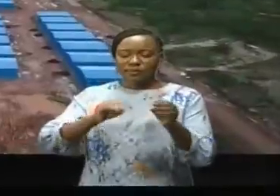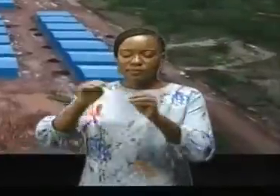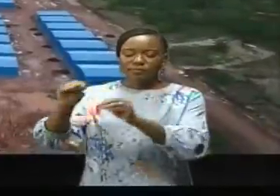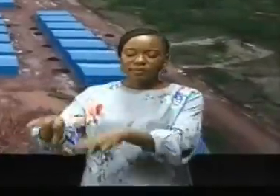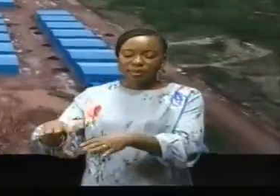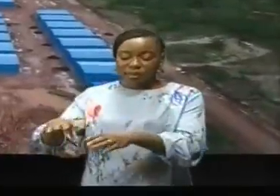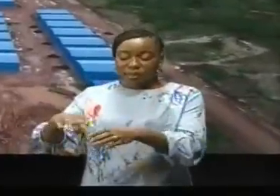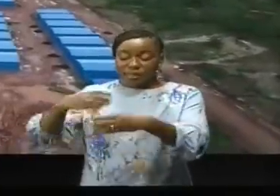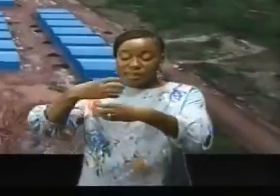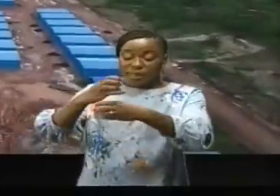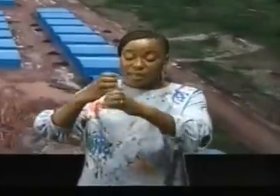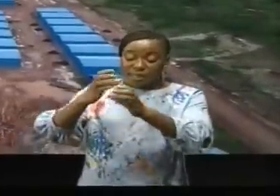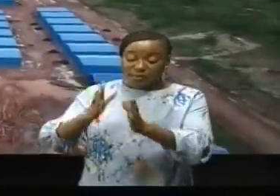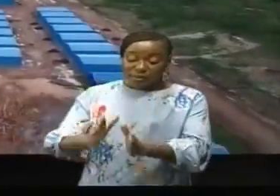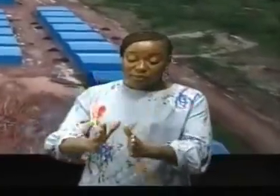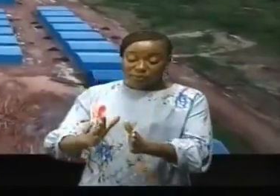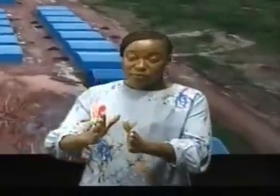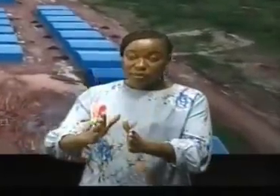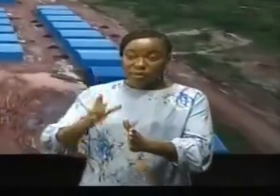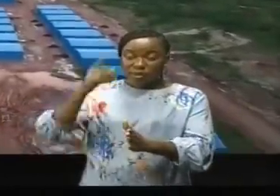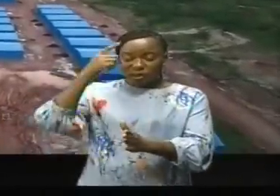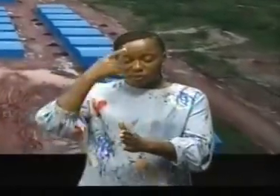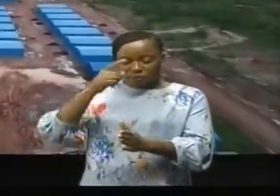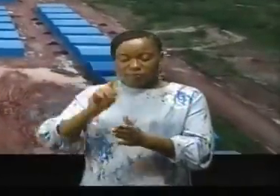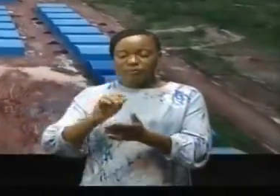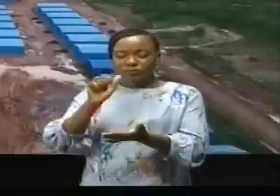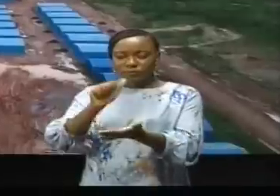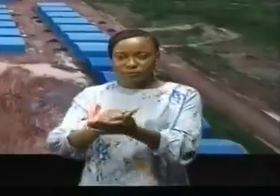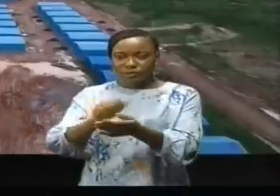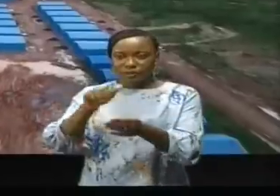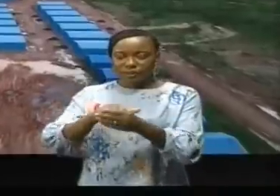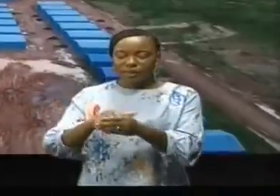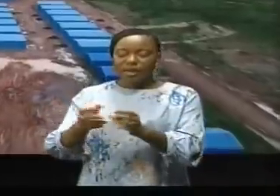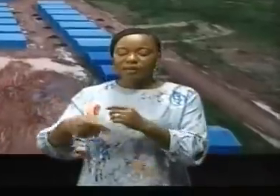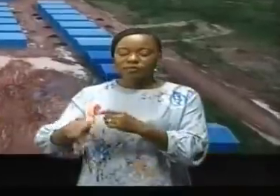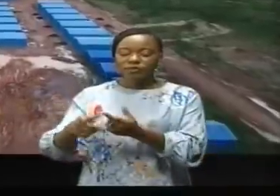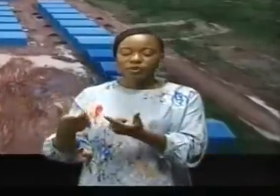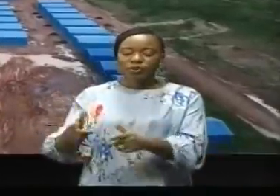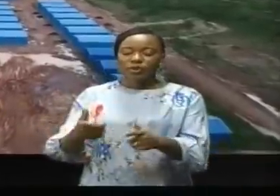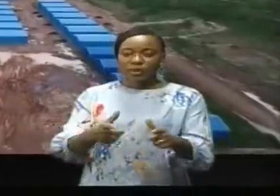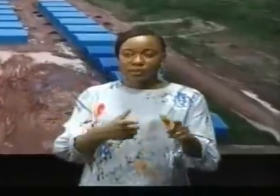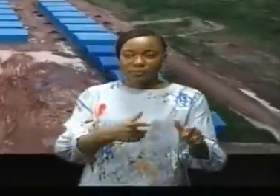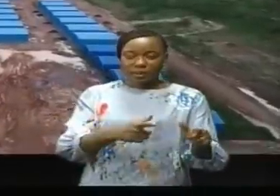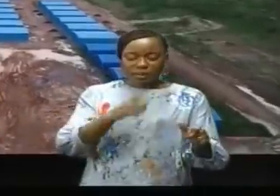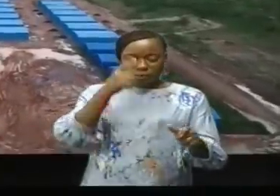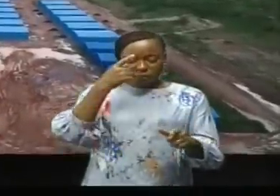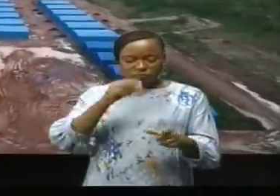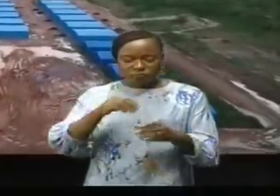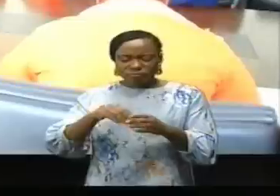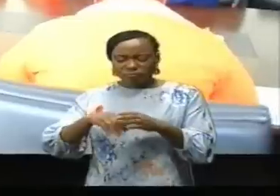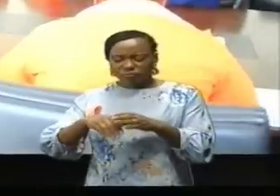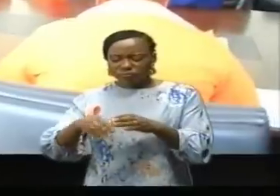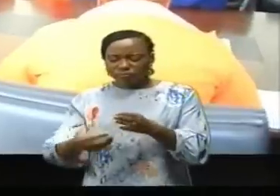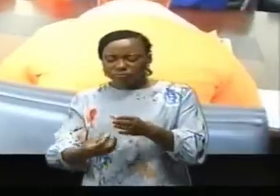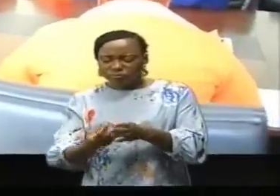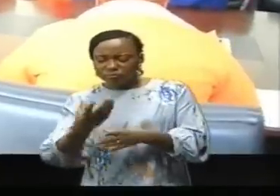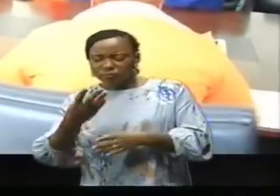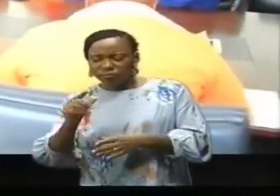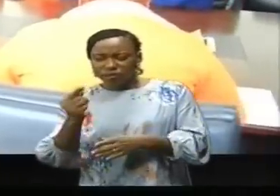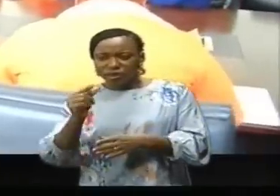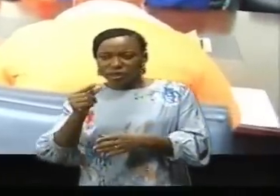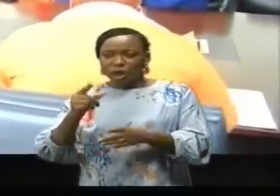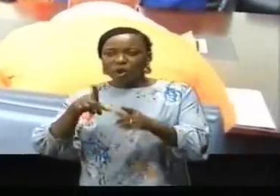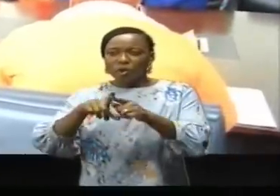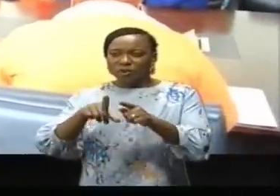laboratoire CESC au centre de négoces Moussampo dans la province du Lualaba pour la certification des minéraux avant leur exportation. Dans une